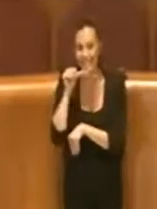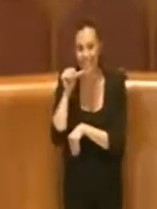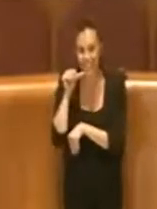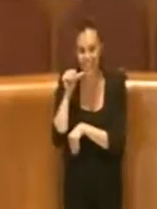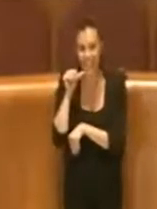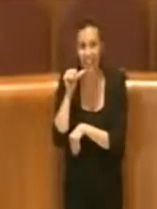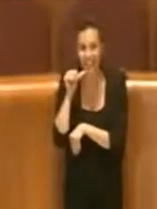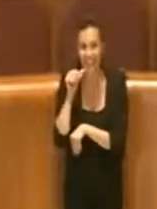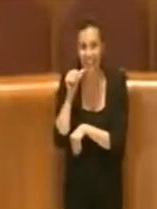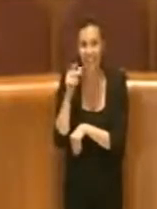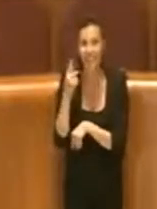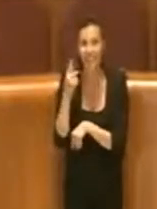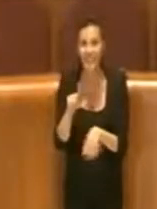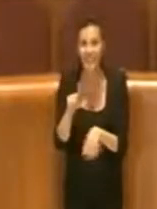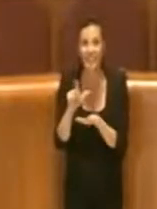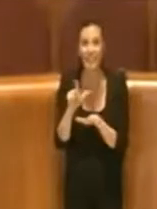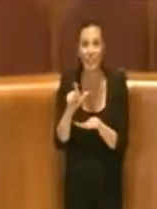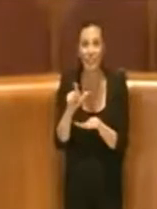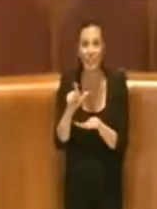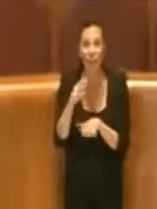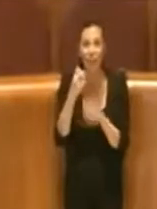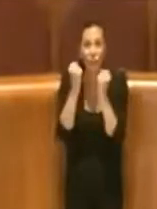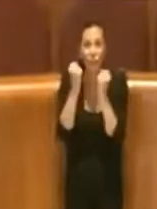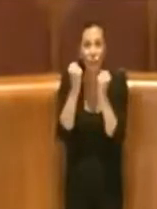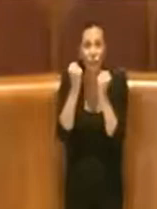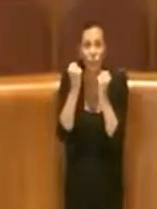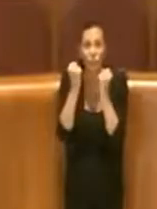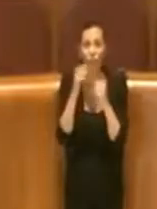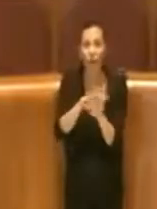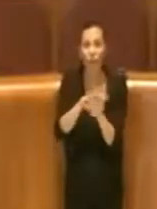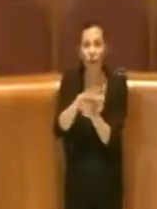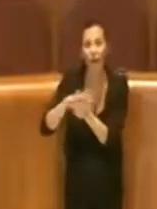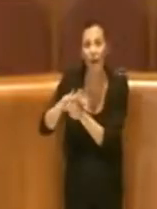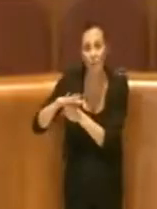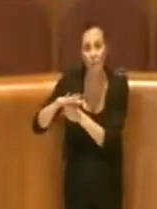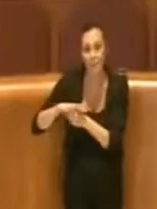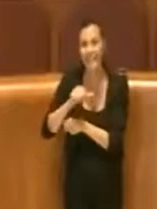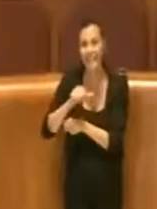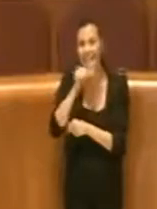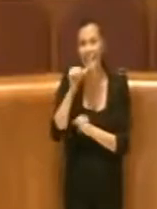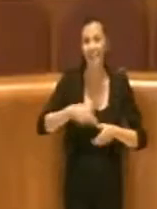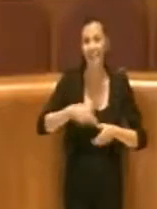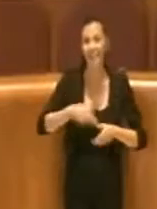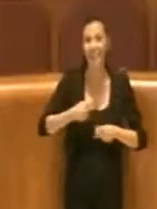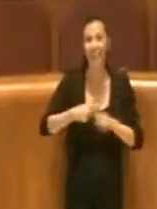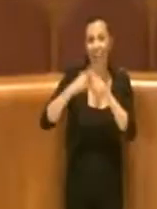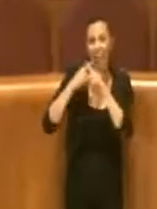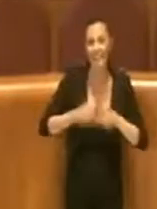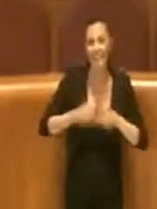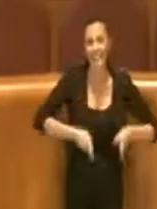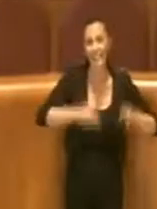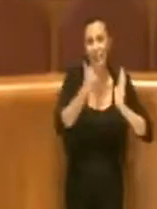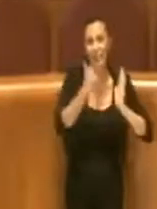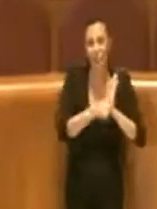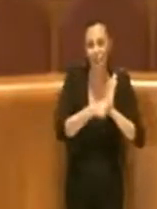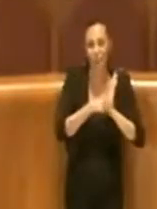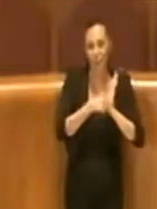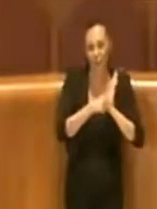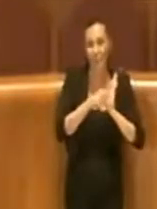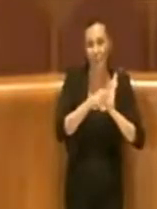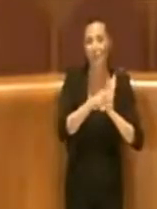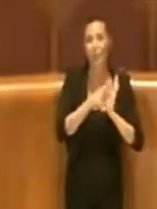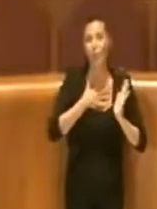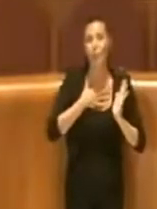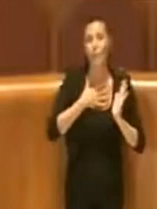utenze e che va spostata dall'interno dell'edificio dell'ex poste attualmente di proprietà di cassa depositi e